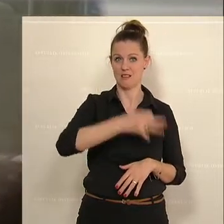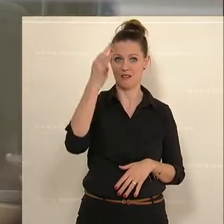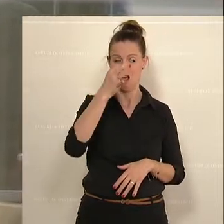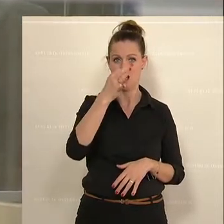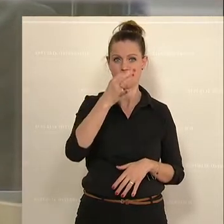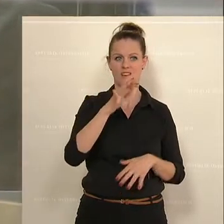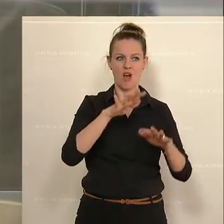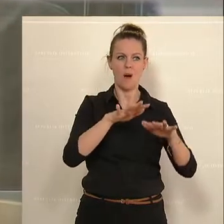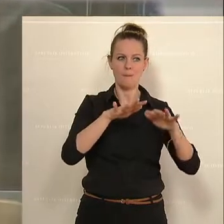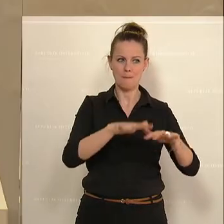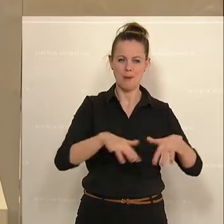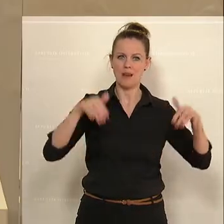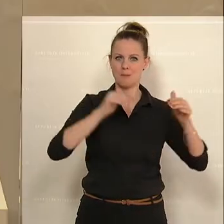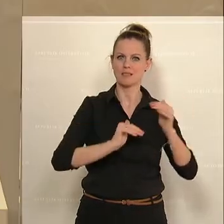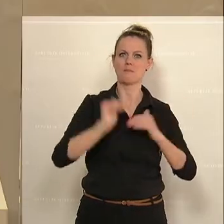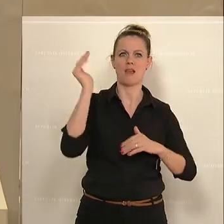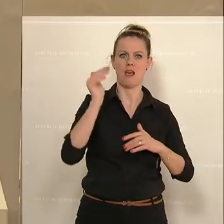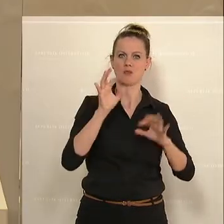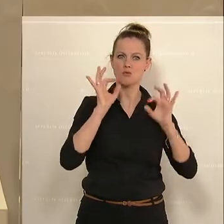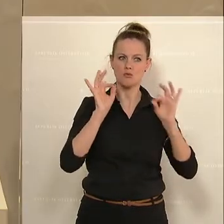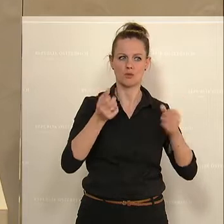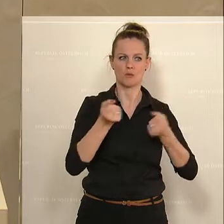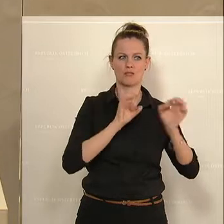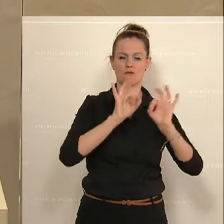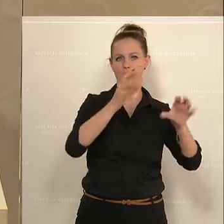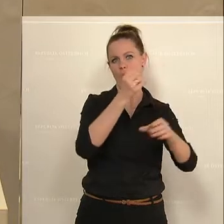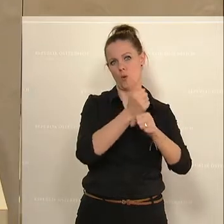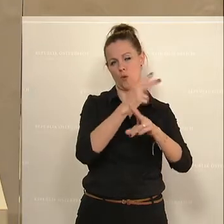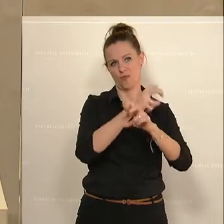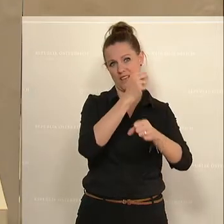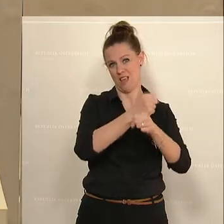Parlamentsmehrheit gute Politik für Österreich macht. Das haben wir